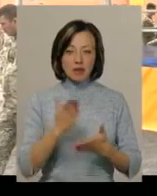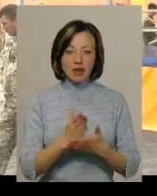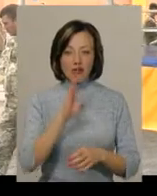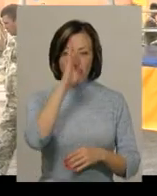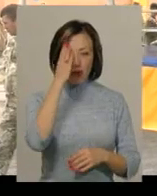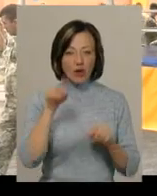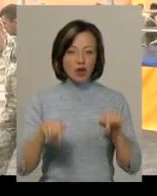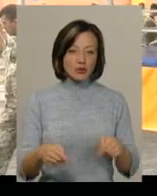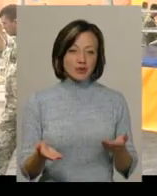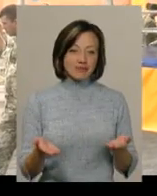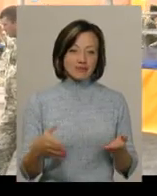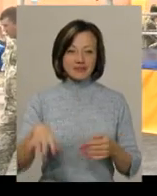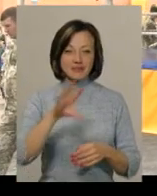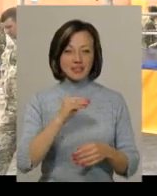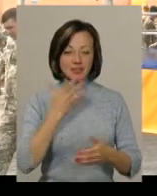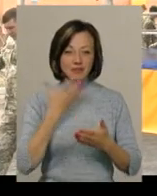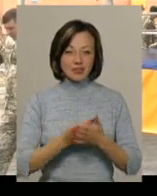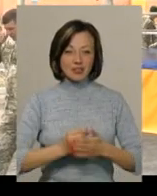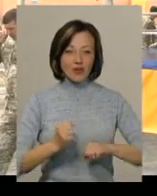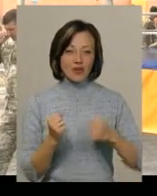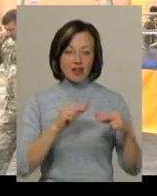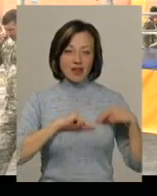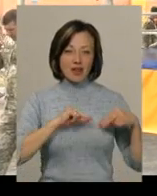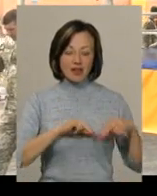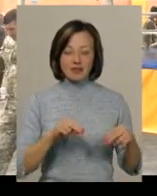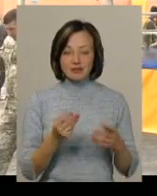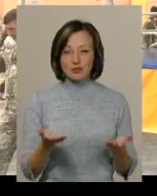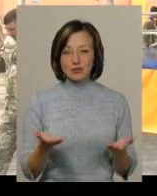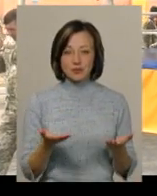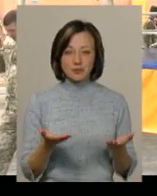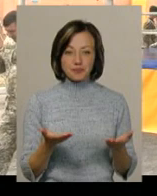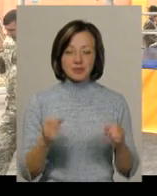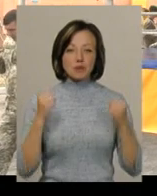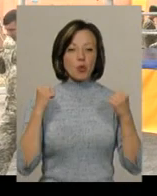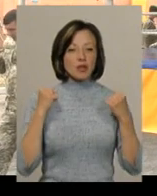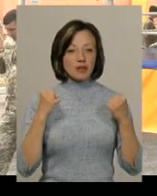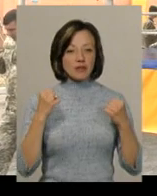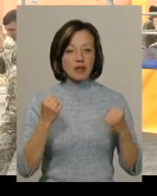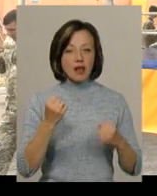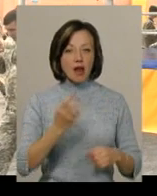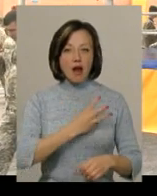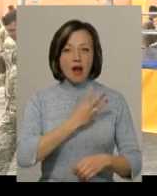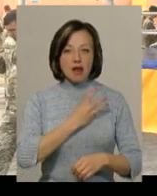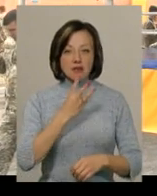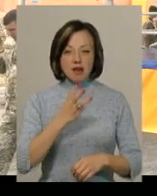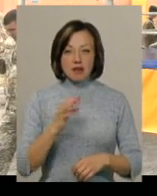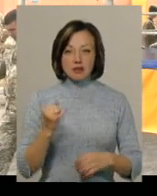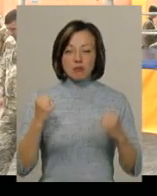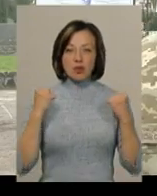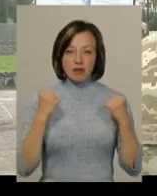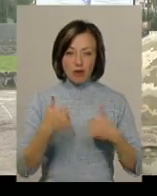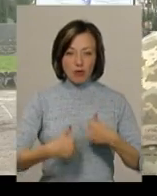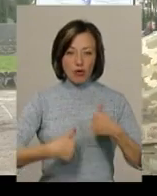ворог, а тут, якби всі колеги, тут дещо такий спортивний азарт і спортивна